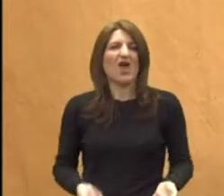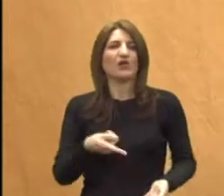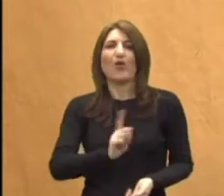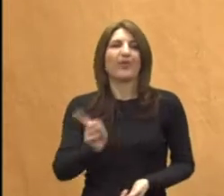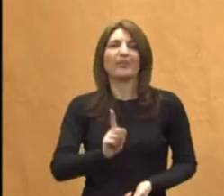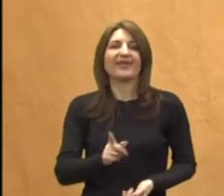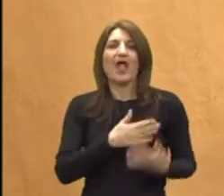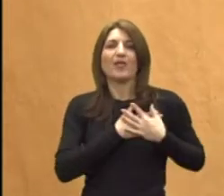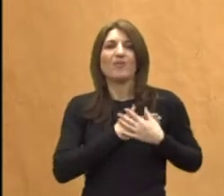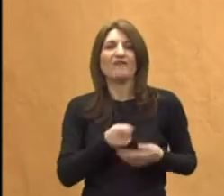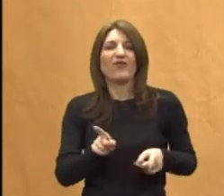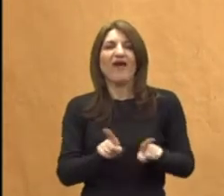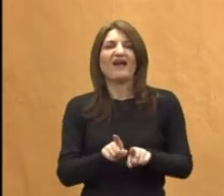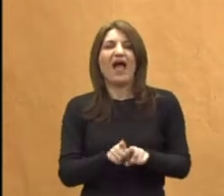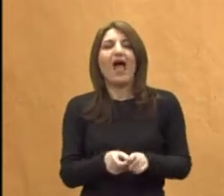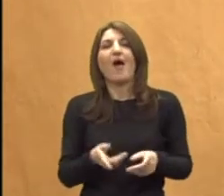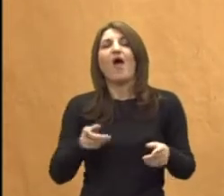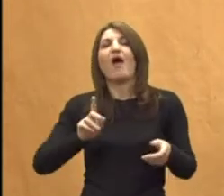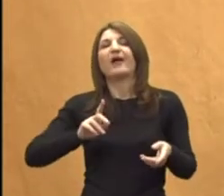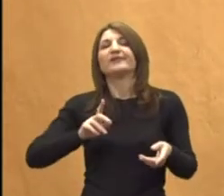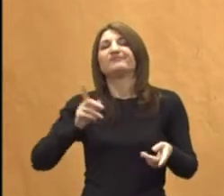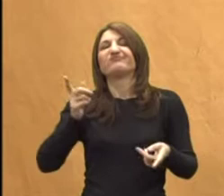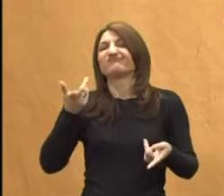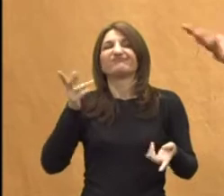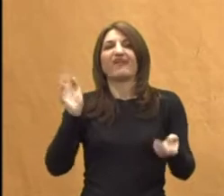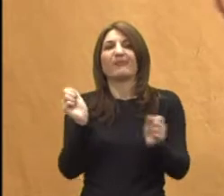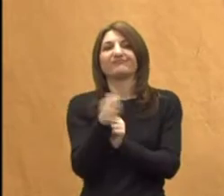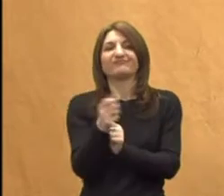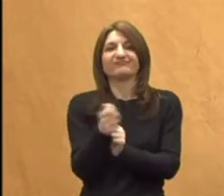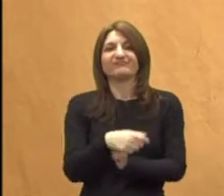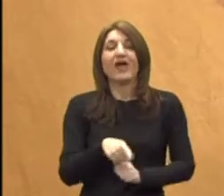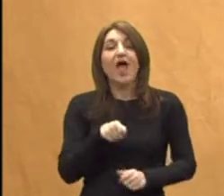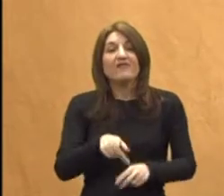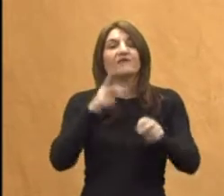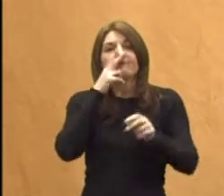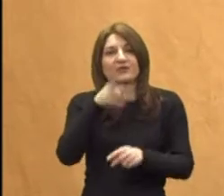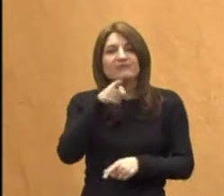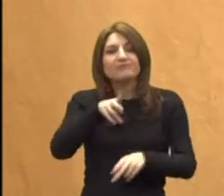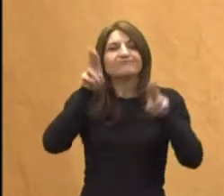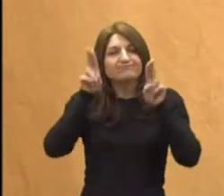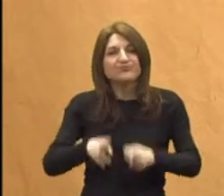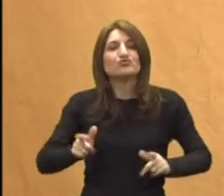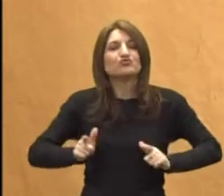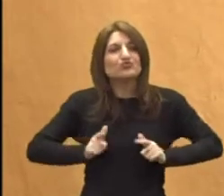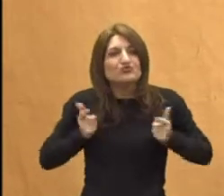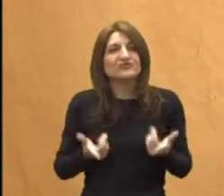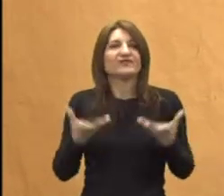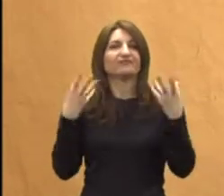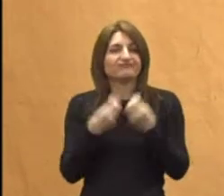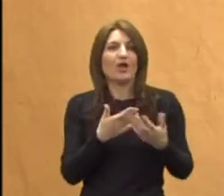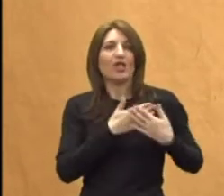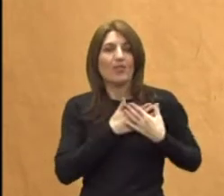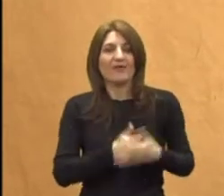nije više ljubav. Onda je to deklarativno. Vi živite tu ljubav i tu brigu. Pa kad se spomeni integracijski dan,